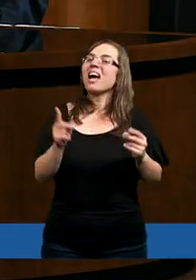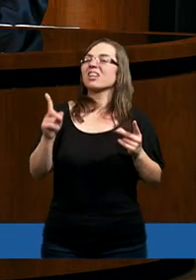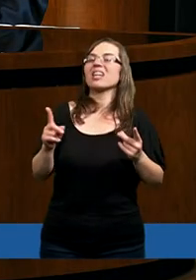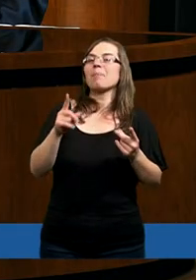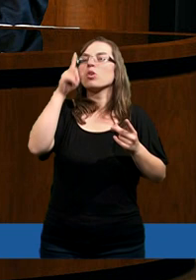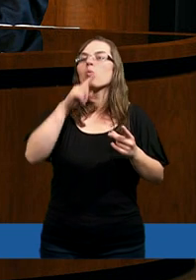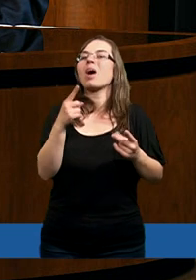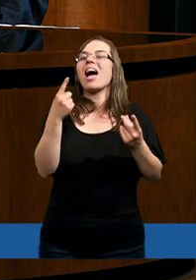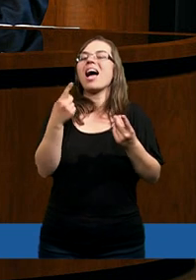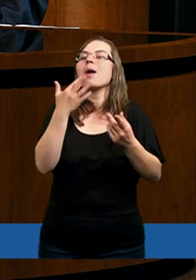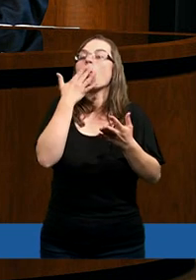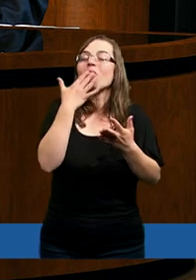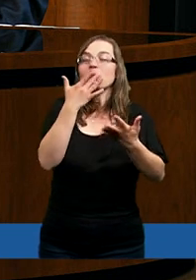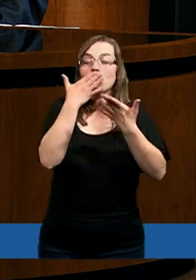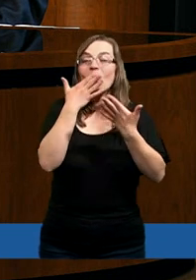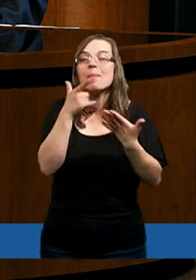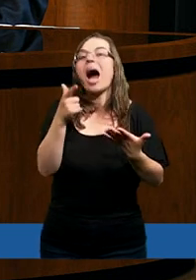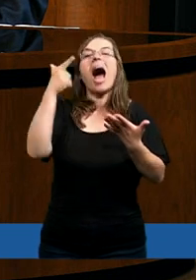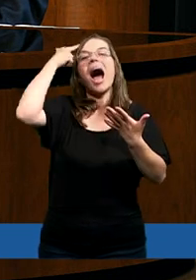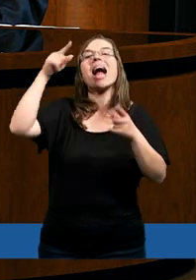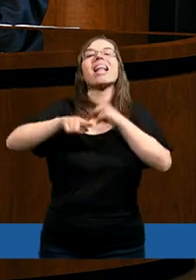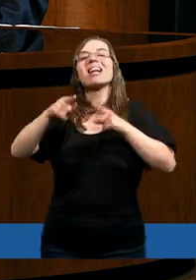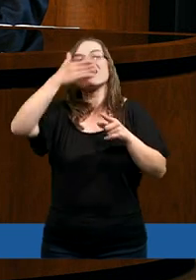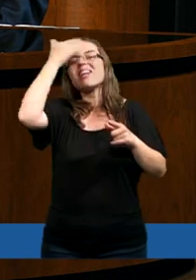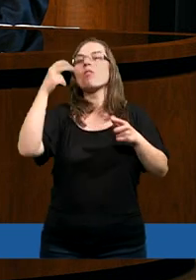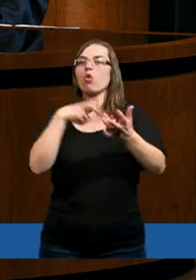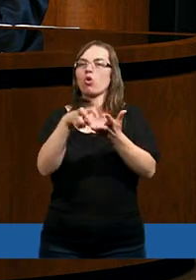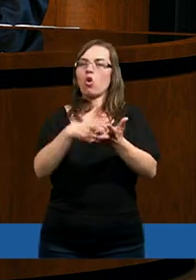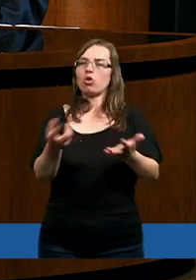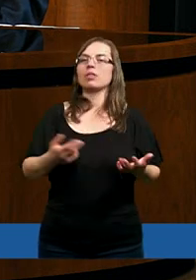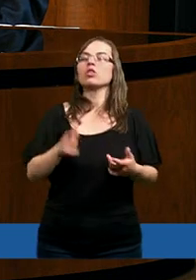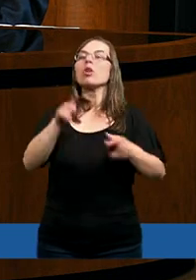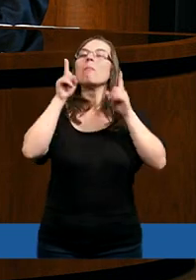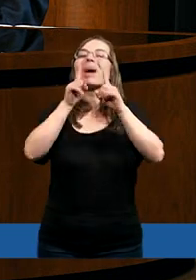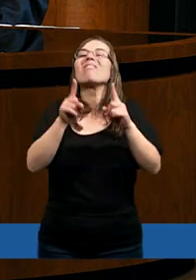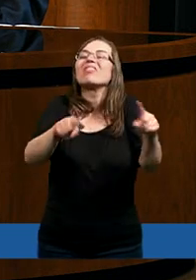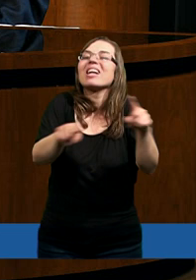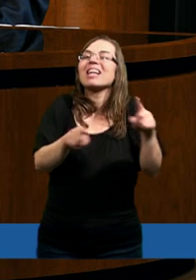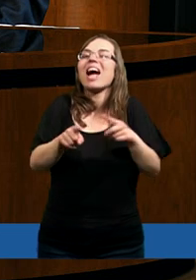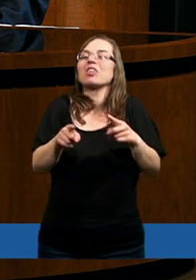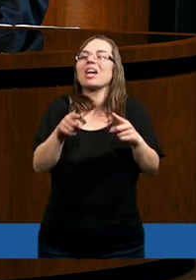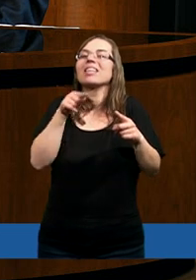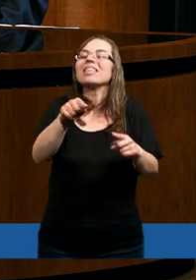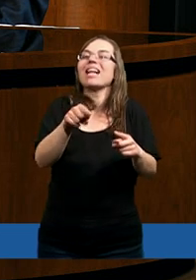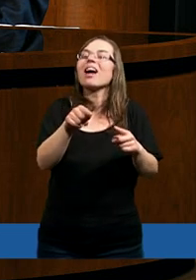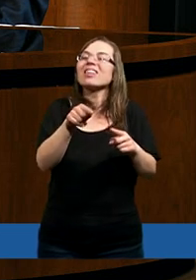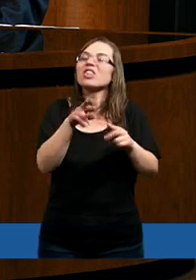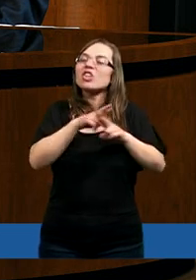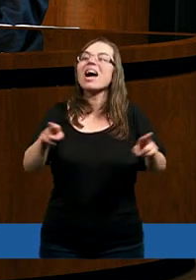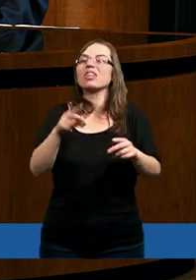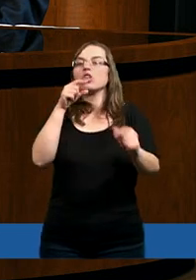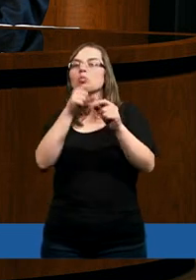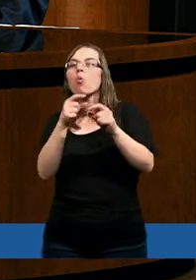Dokładnie. A więc słowa powinny mieć swoje prawdziwe znaczenie. tym, że to prawdziwe